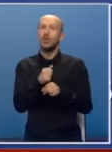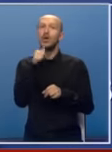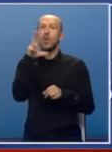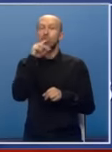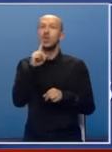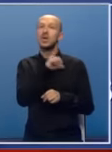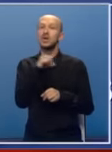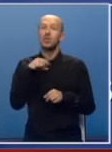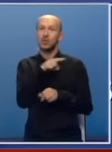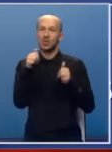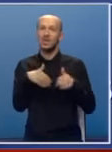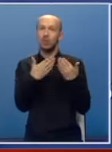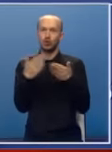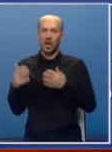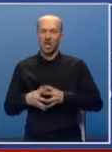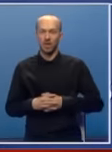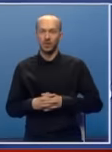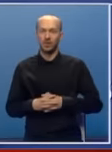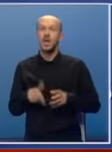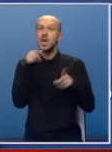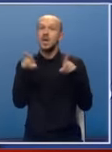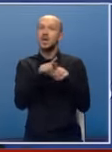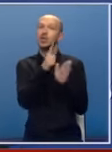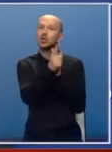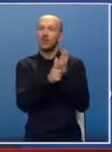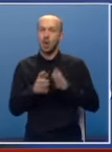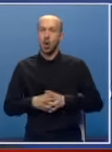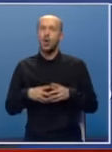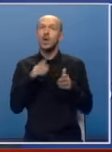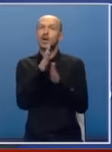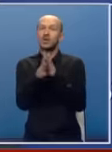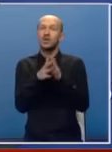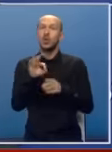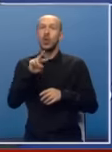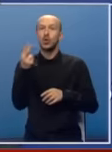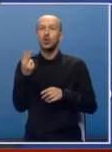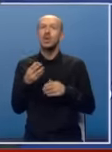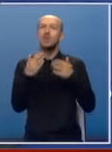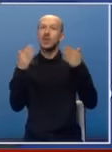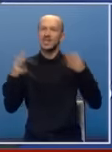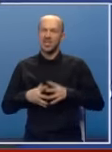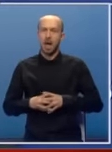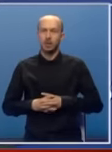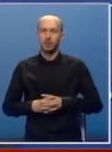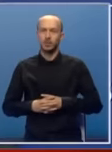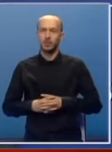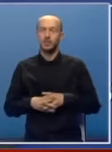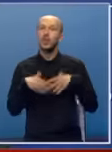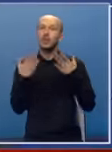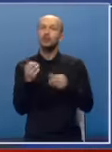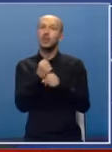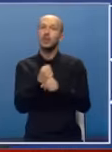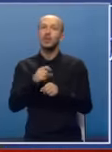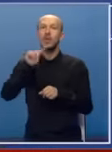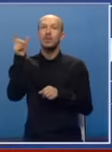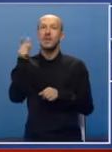opštenima kojima smo to do sada pružali i istovremeno razgovarali smo o drugim modalitetima pruženja podrške